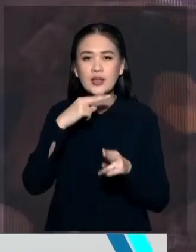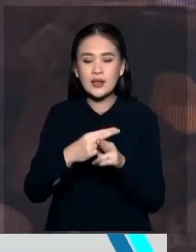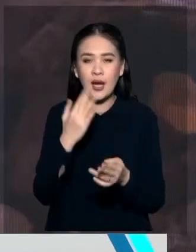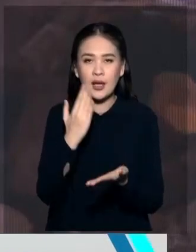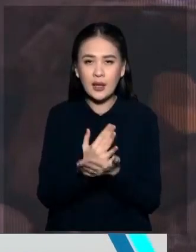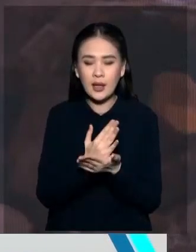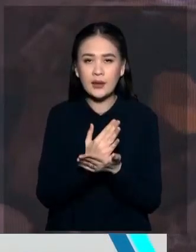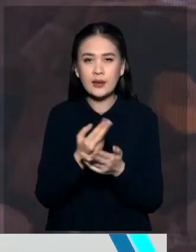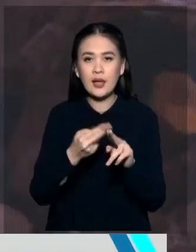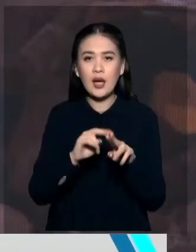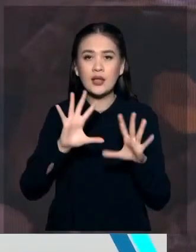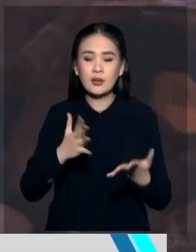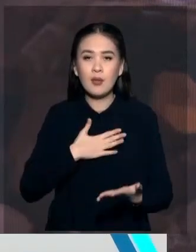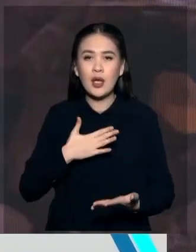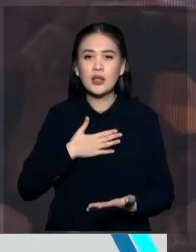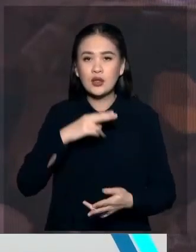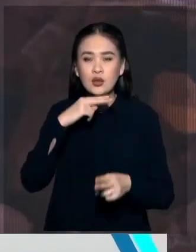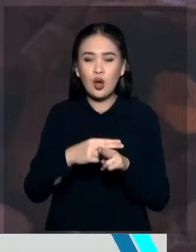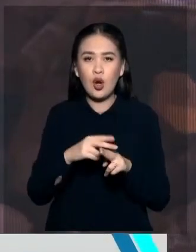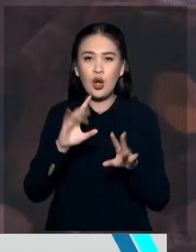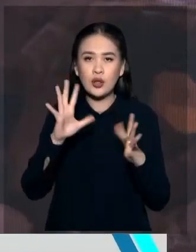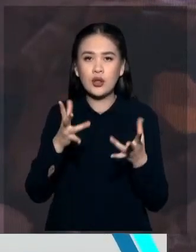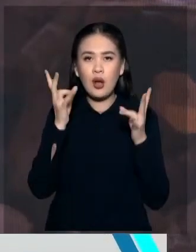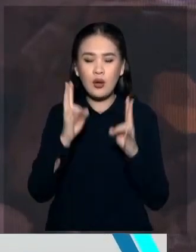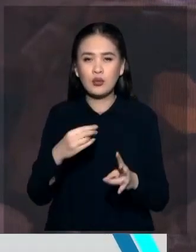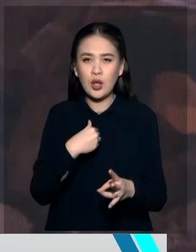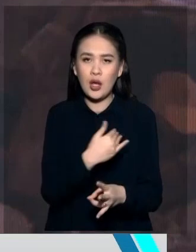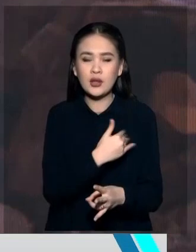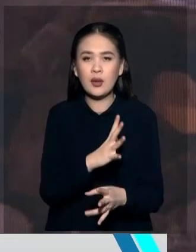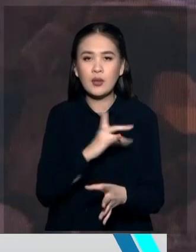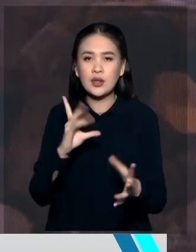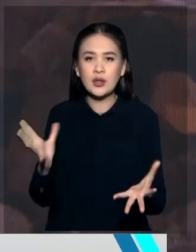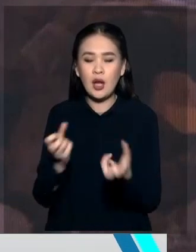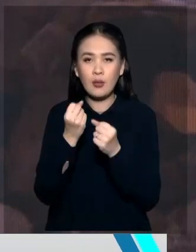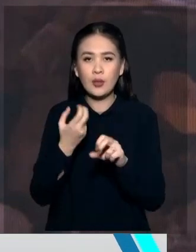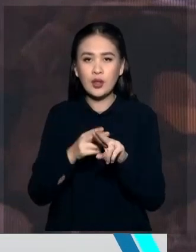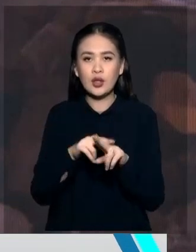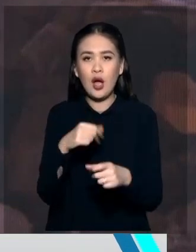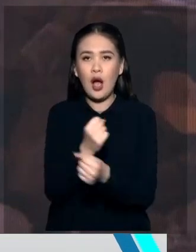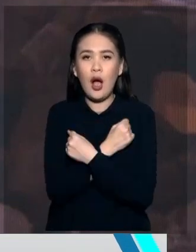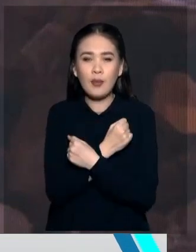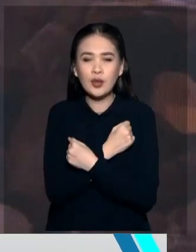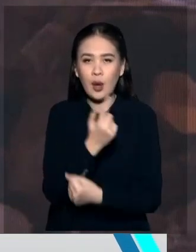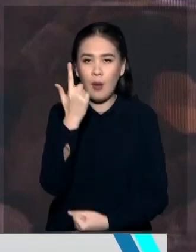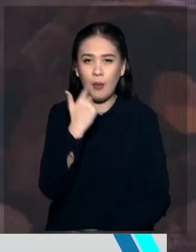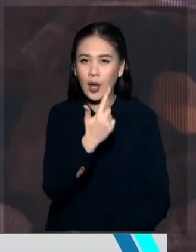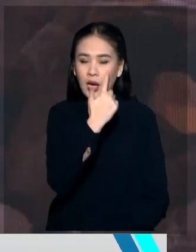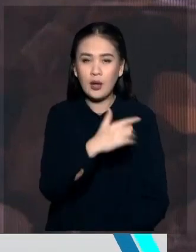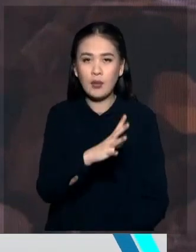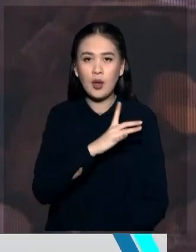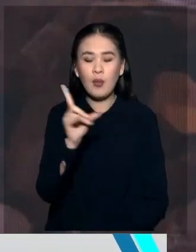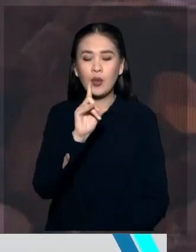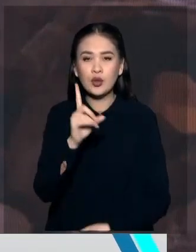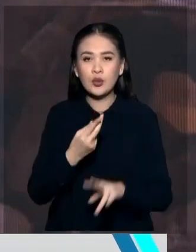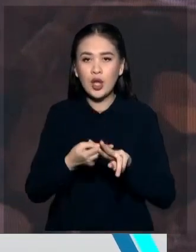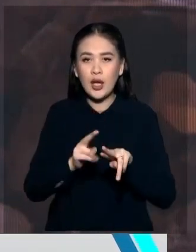если бы мои сестры оказались в такой ситуации, я бы хотела, чтобы их спасли. И вот мы с ней в обнимку плакали, потому что вот на